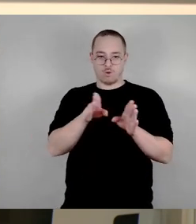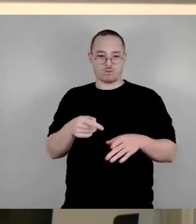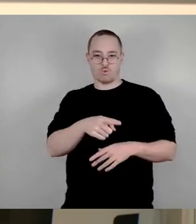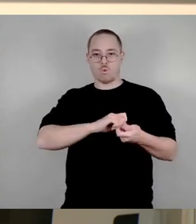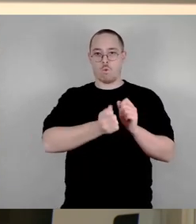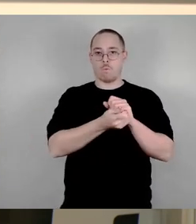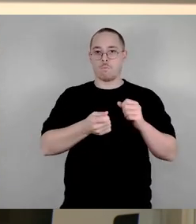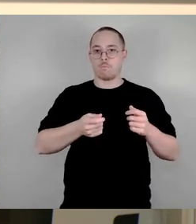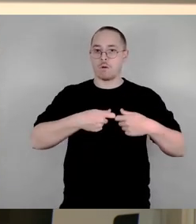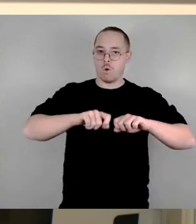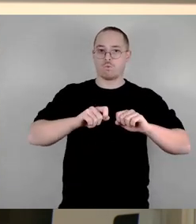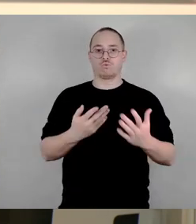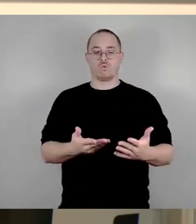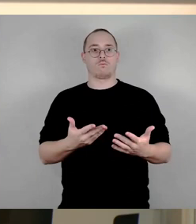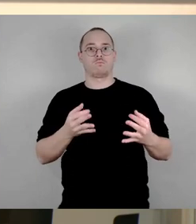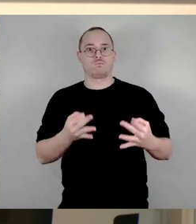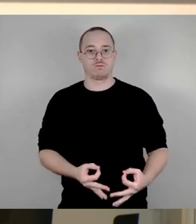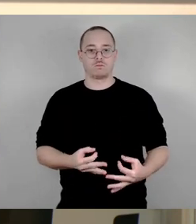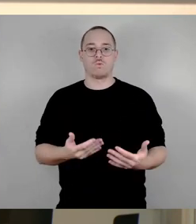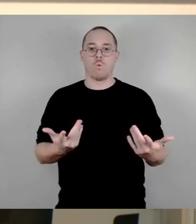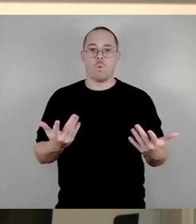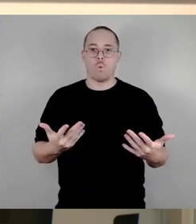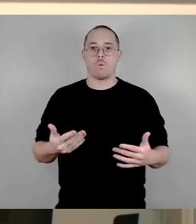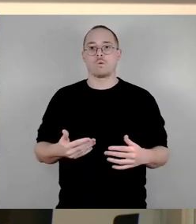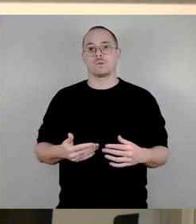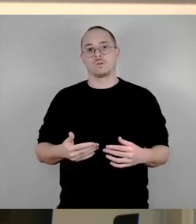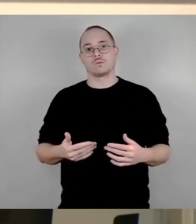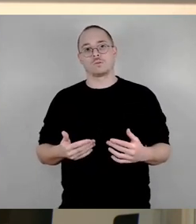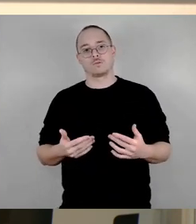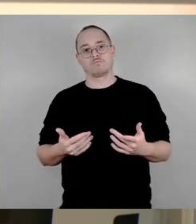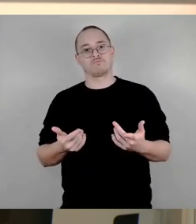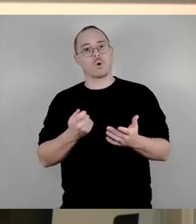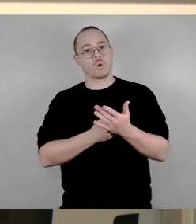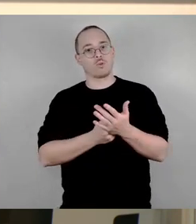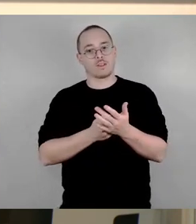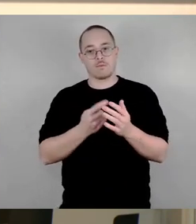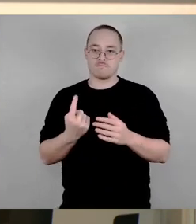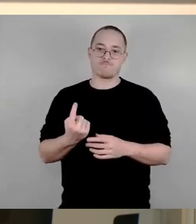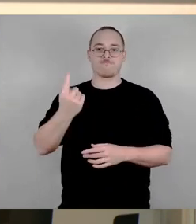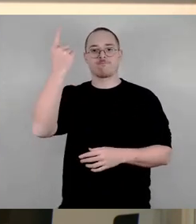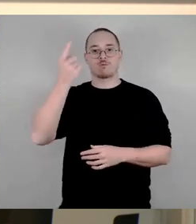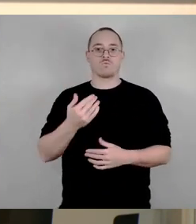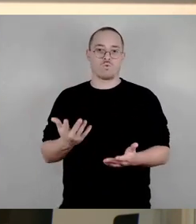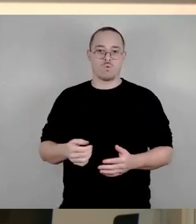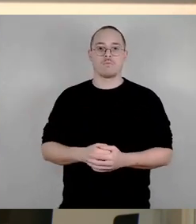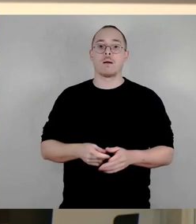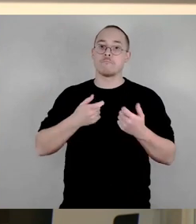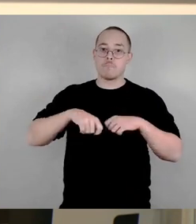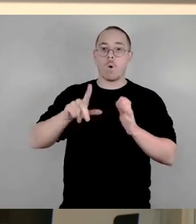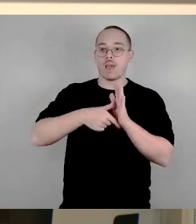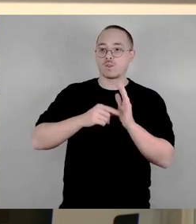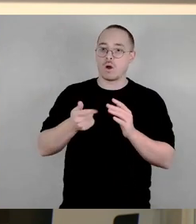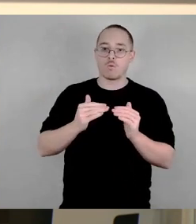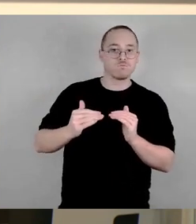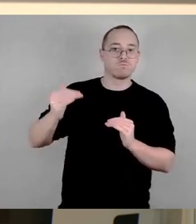Grundstückskosten und zu folgend höheren Bauleistungen und damit auch höherer Mieten. Das ist für uns kein gangbarer Weg. Ich danke für Ihre